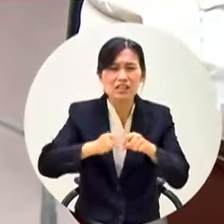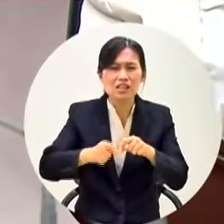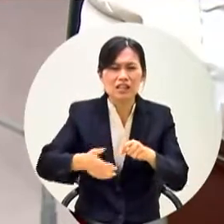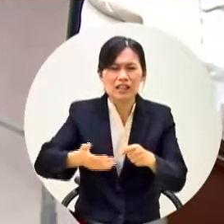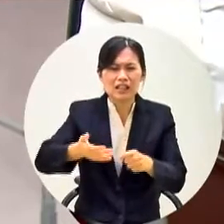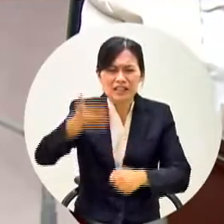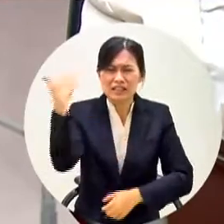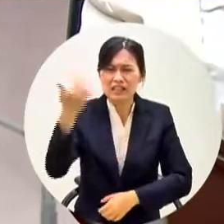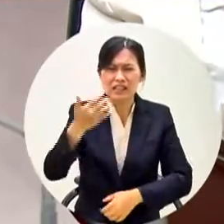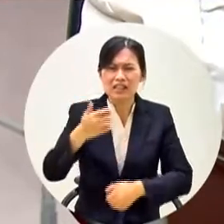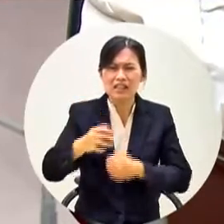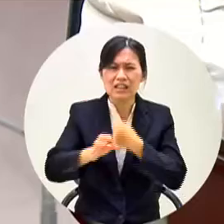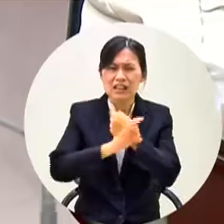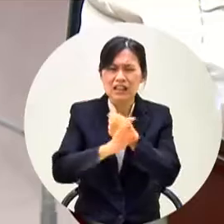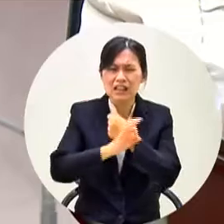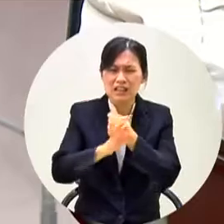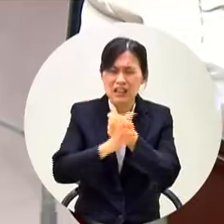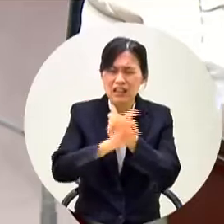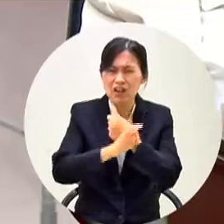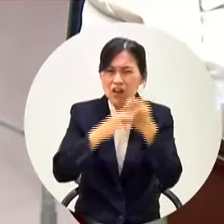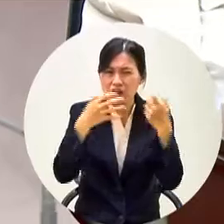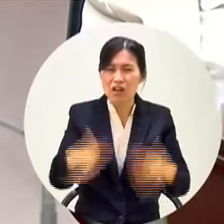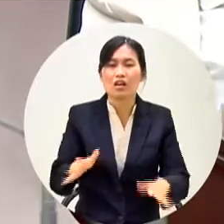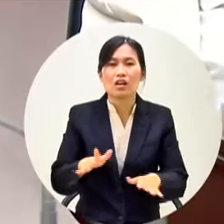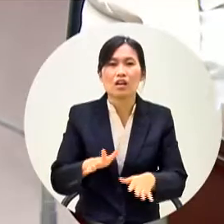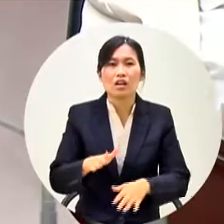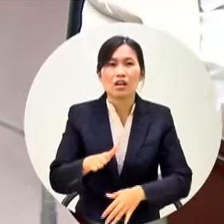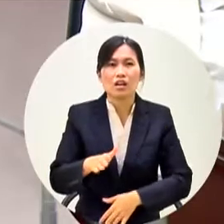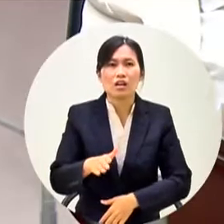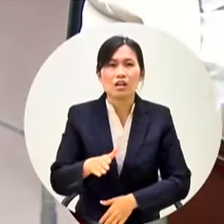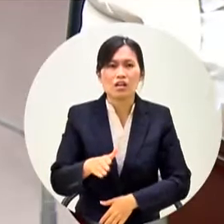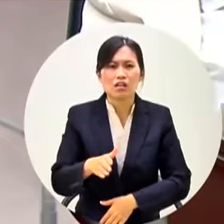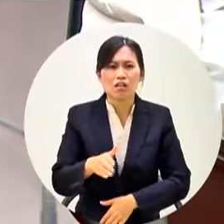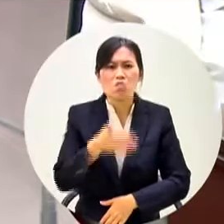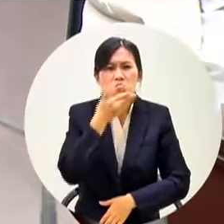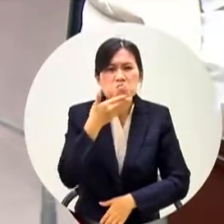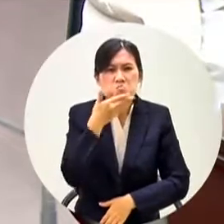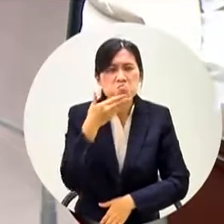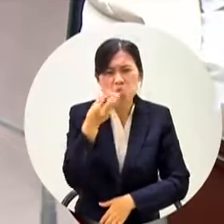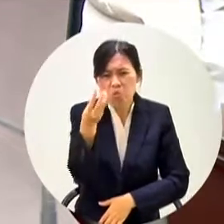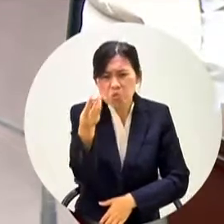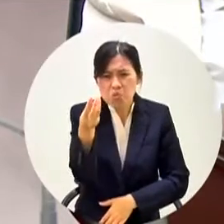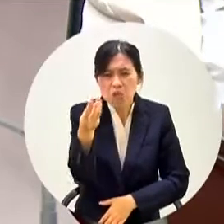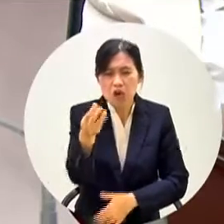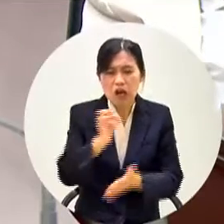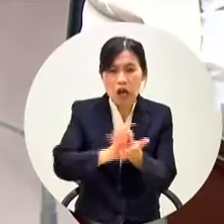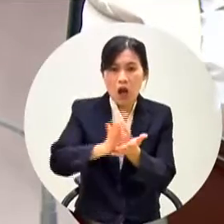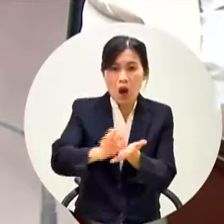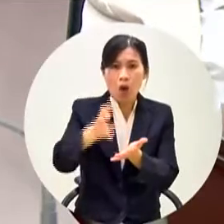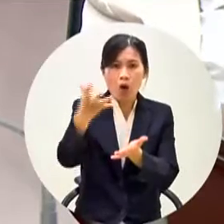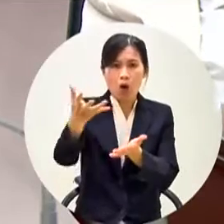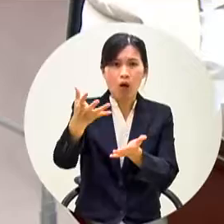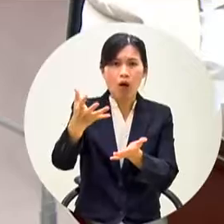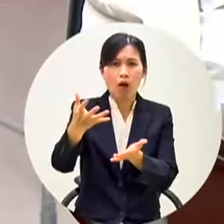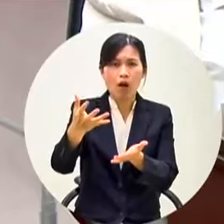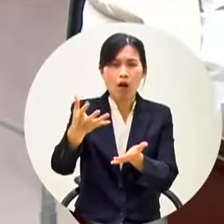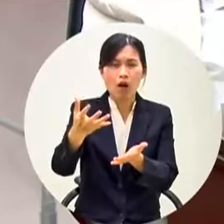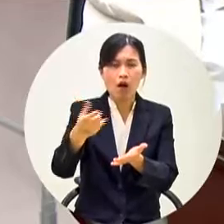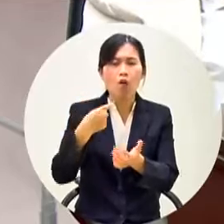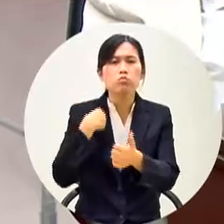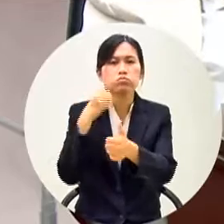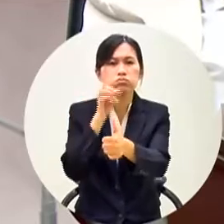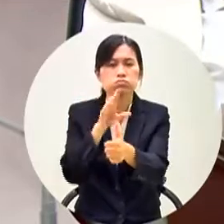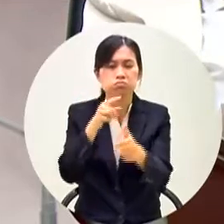那實驗了幹嘛只有受益小部分的孩子花大錢本席告訴你葉副市長